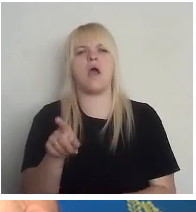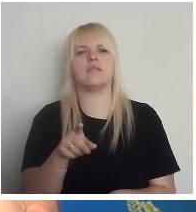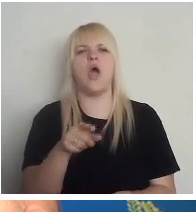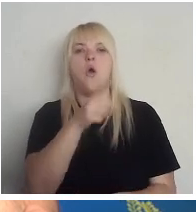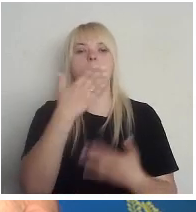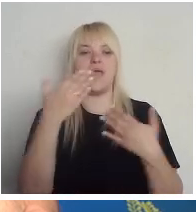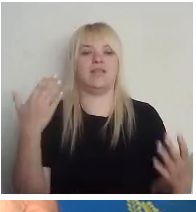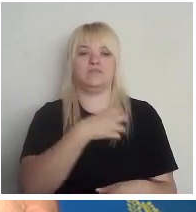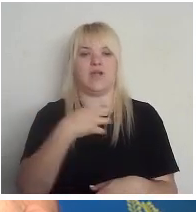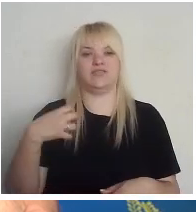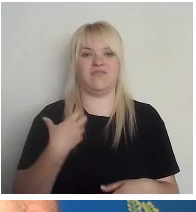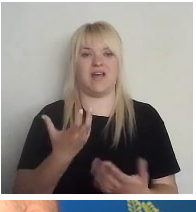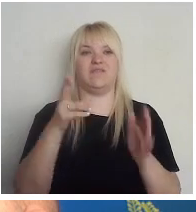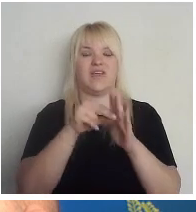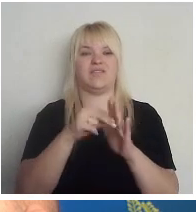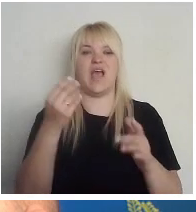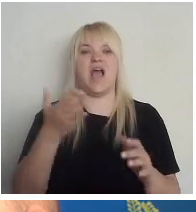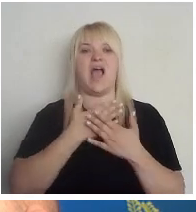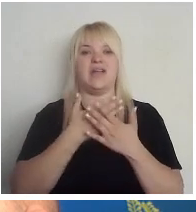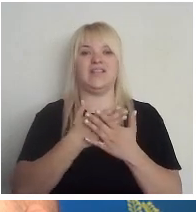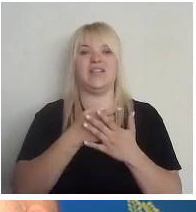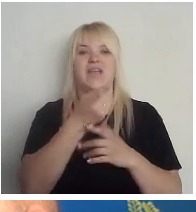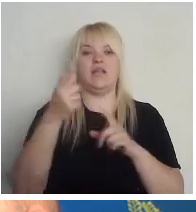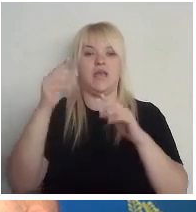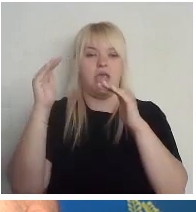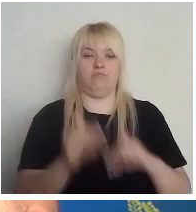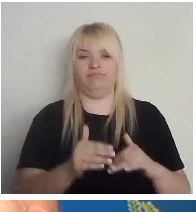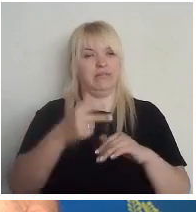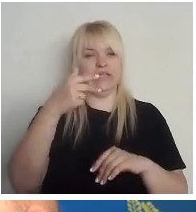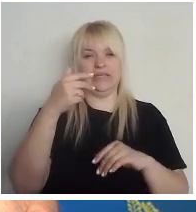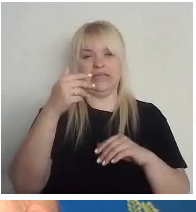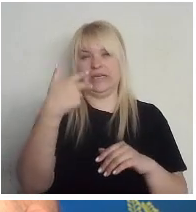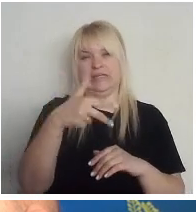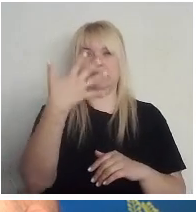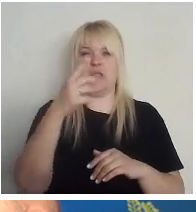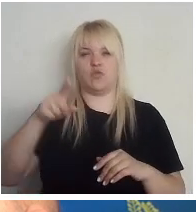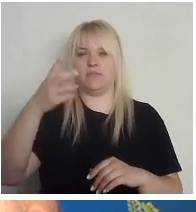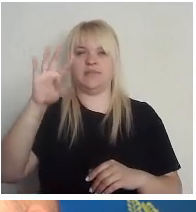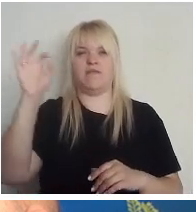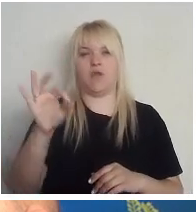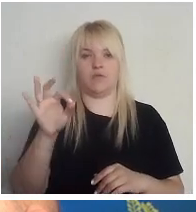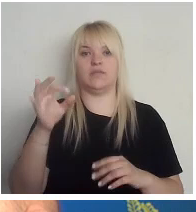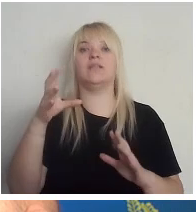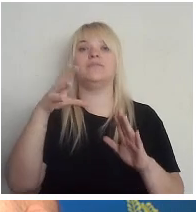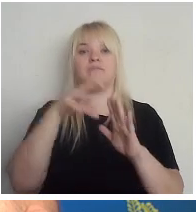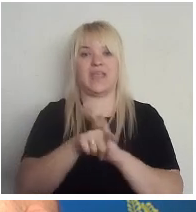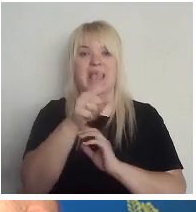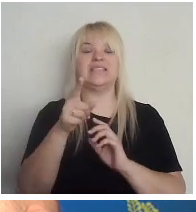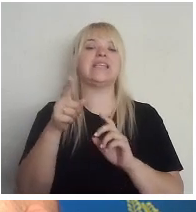pašvaldība vēlēšanās aktivitāte nokrata zem 35,9%. Ieskaitot, tas ir